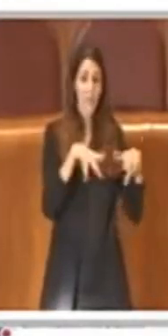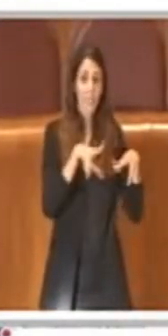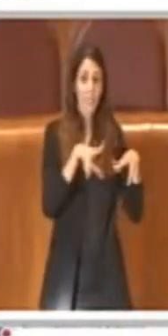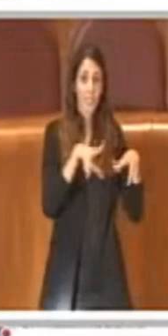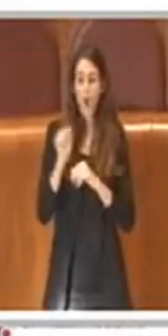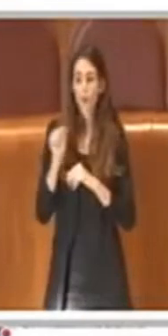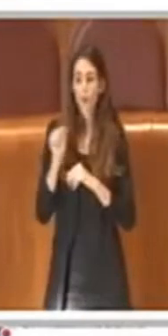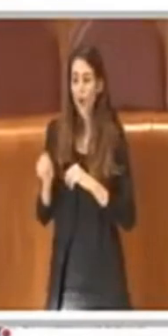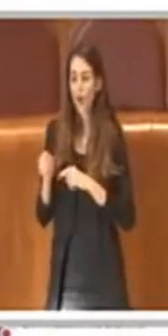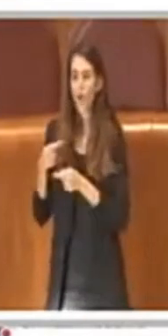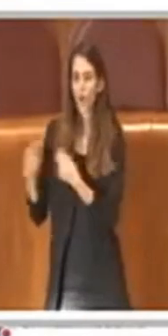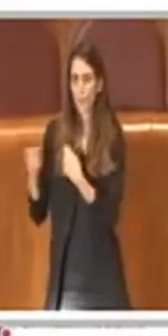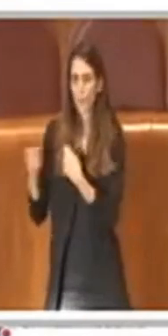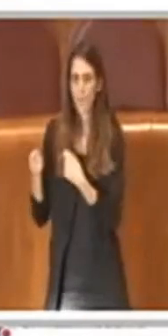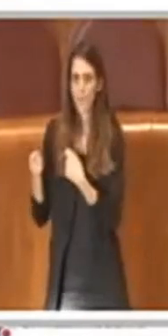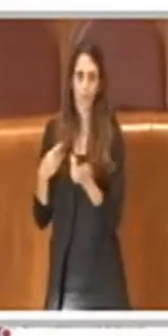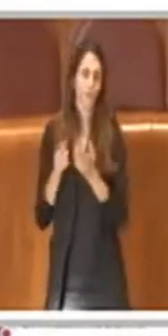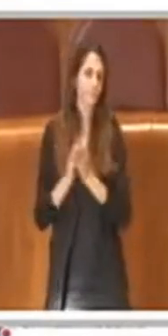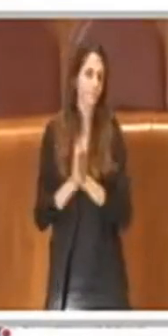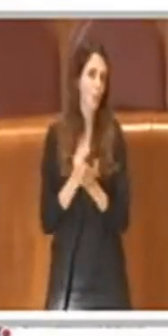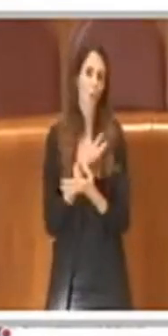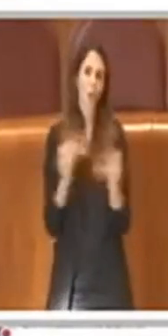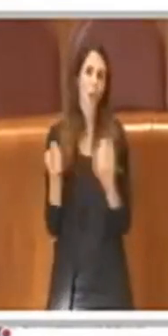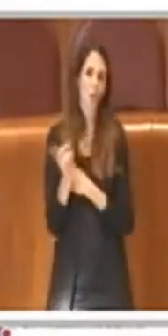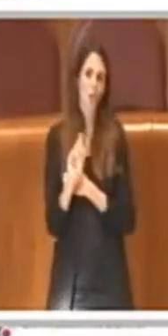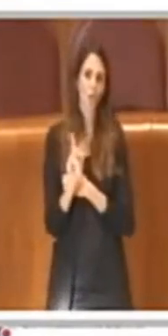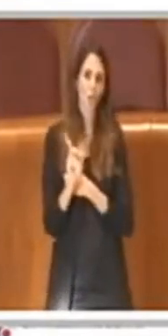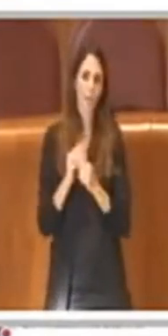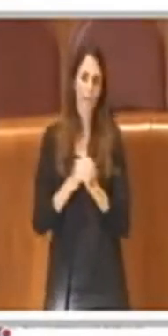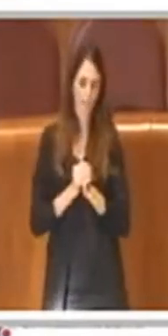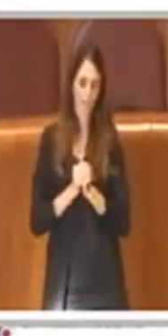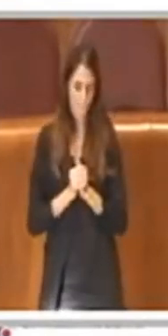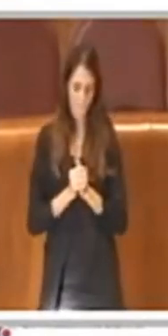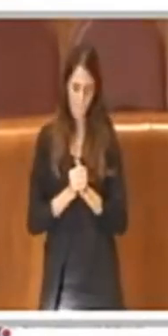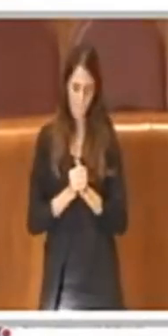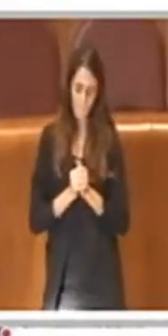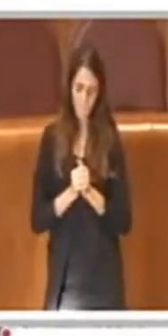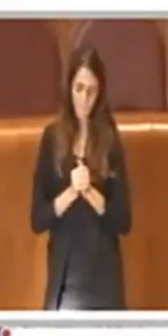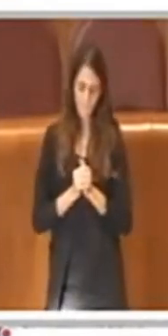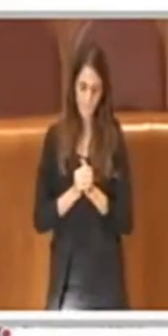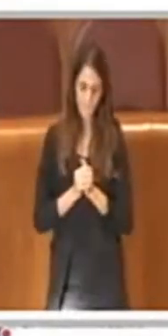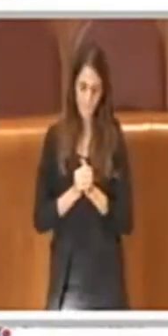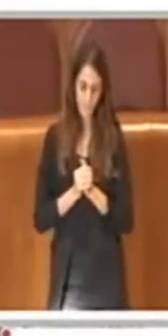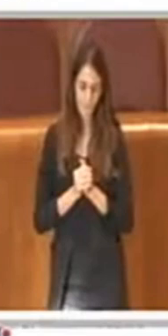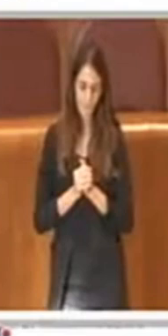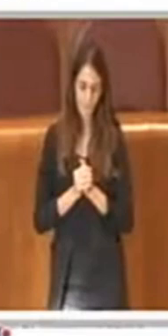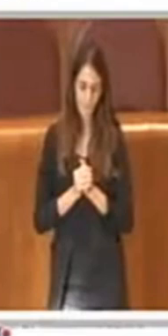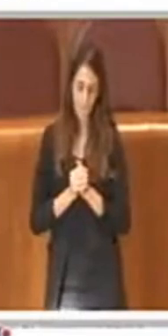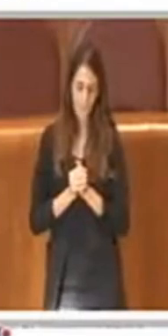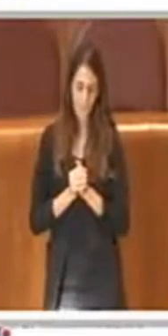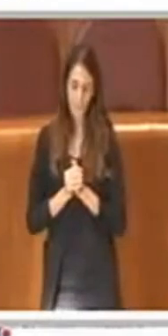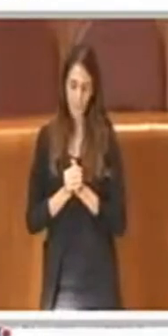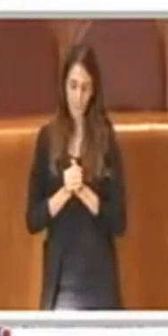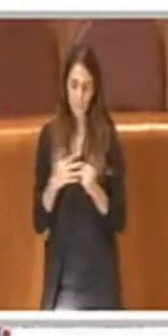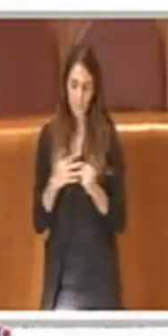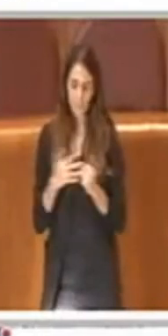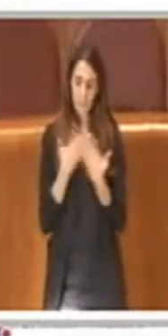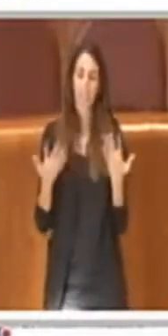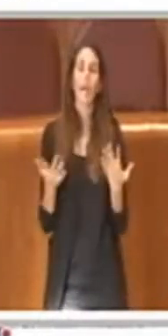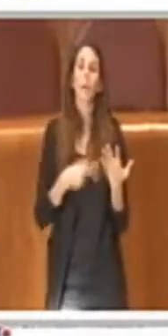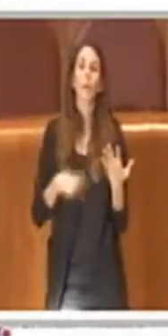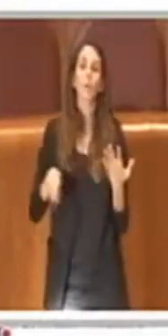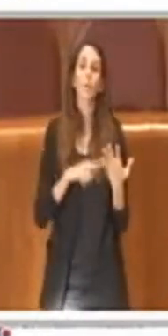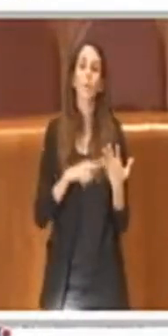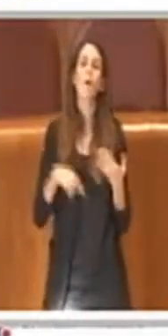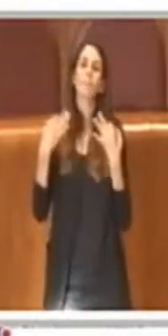commercio, per cui bisognerà, ovviamente ci lavoreremo